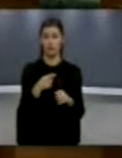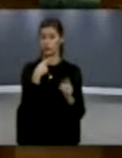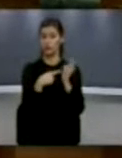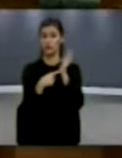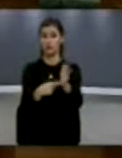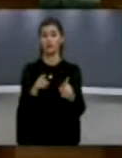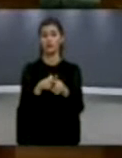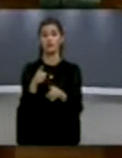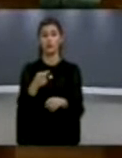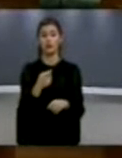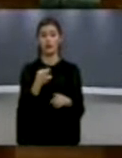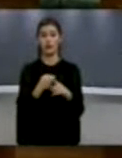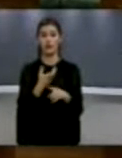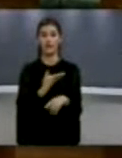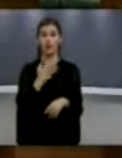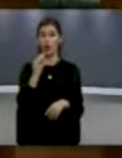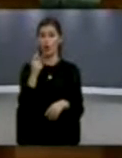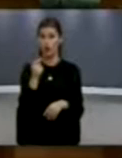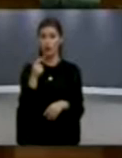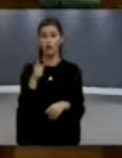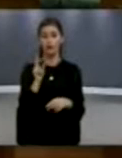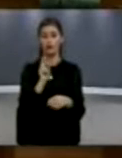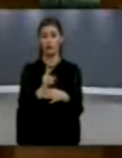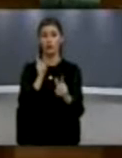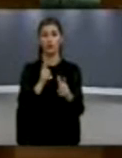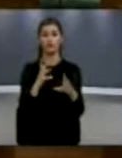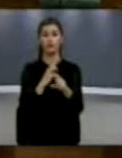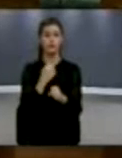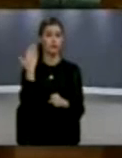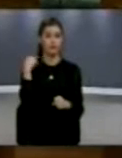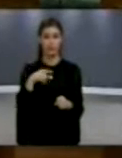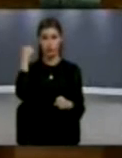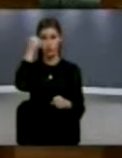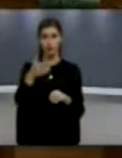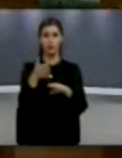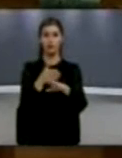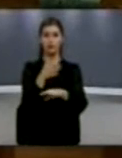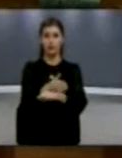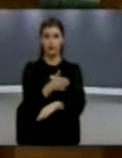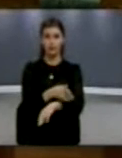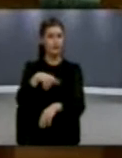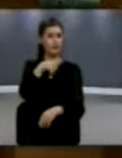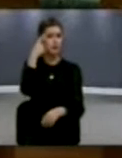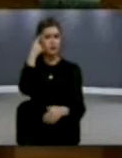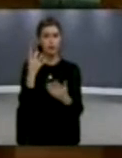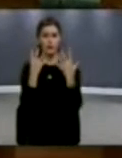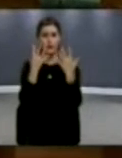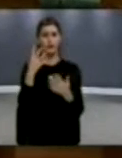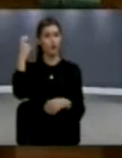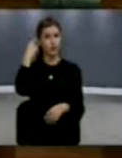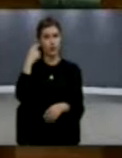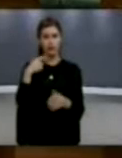e këforit e cila shkon thell në kohë të mbarimi lukët të së fundit në Kosovë. Si qedim, me nëndë qërshor të vitit 1199,